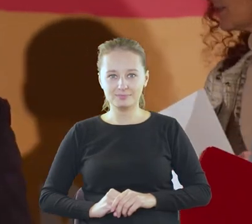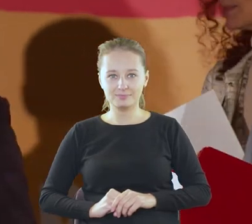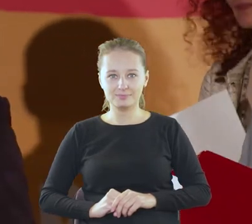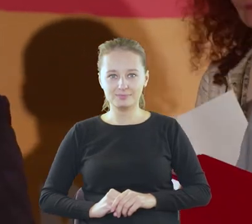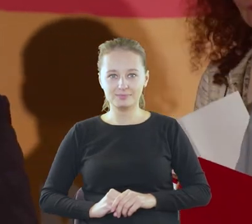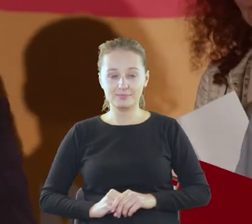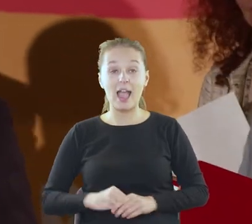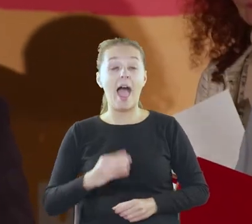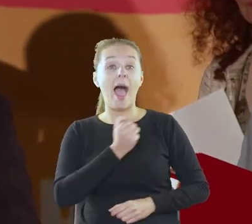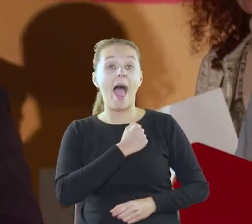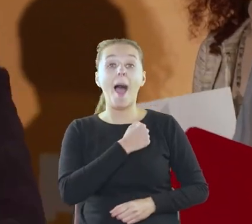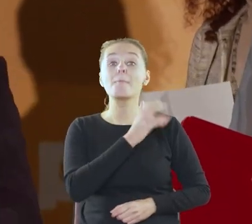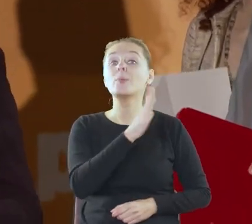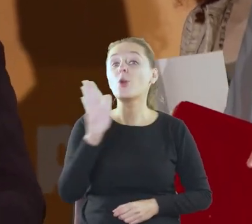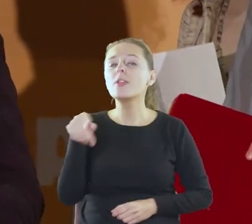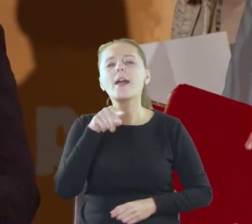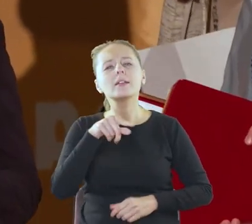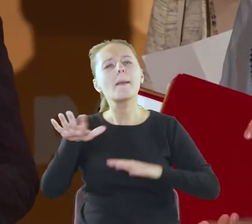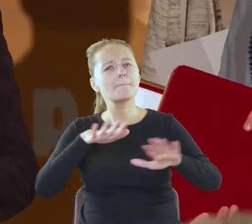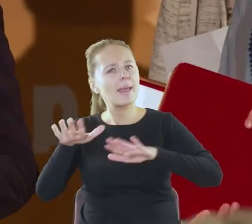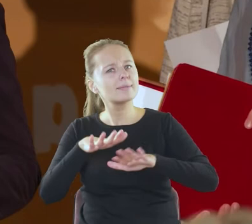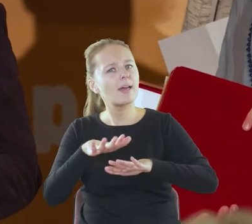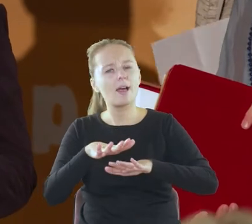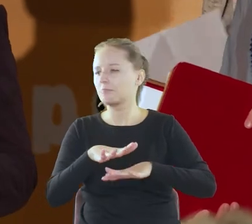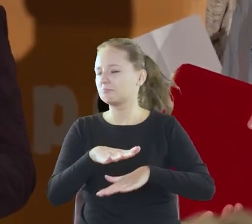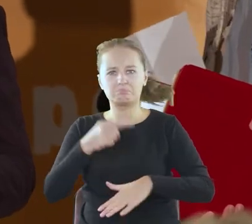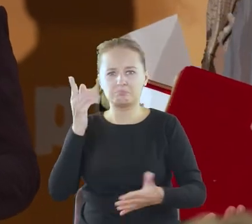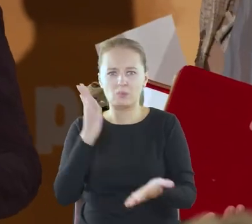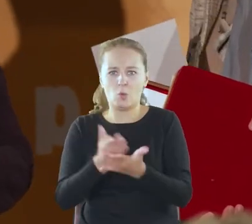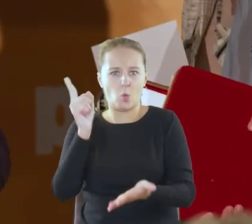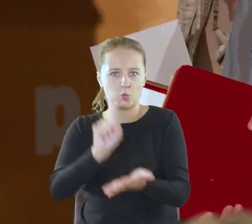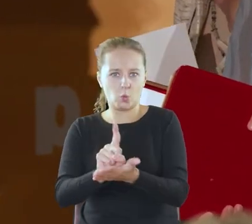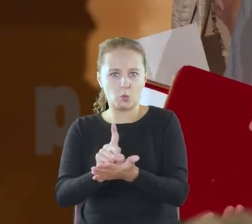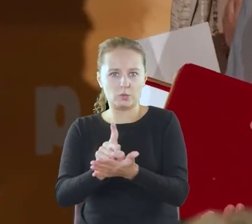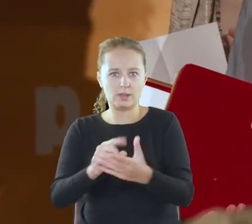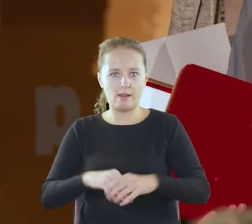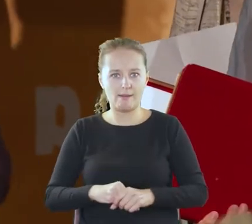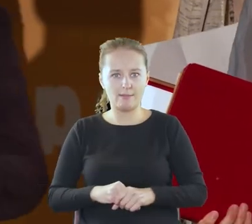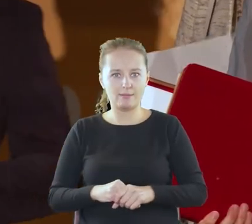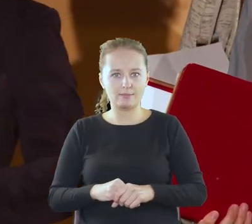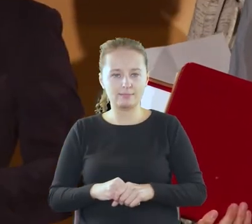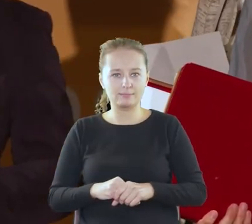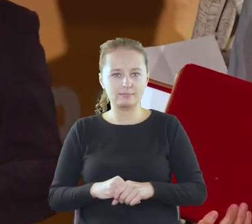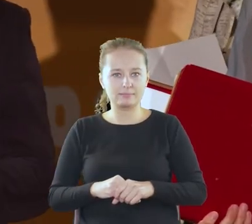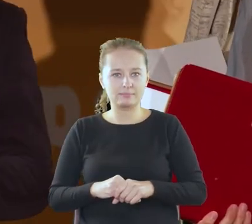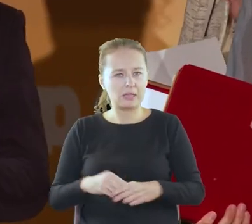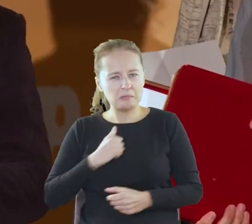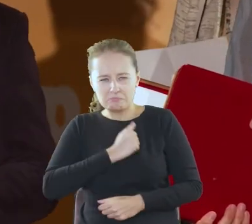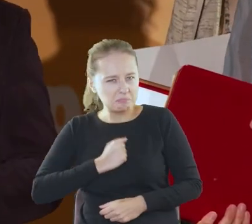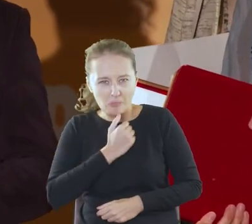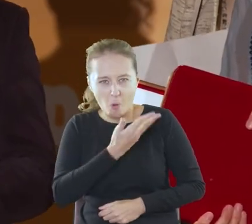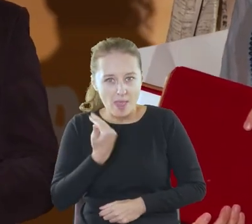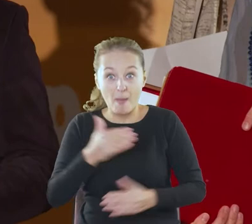Biblioteki są takimi miejscami, w których tylko może się powieść, nie można się zawieść. Można